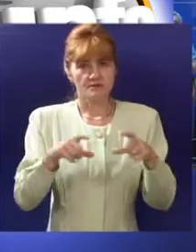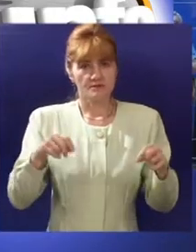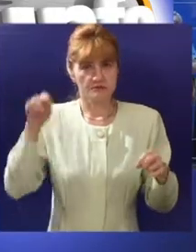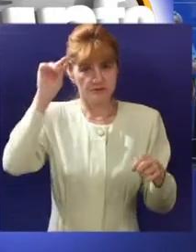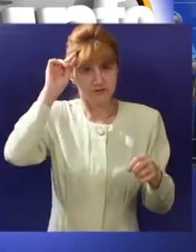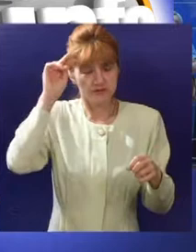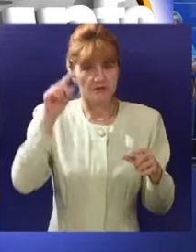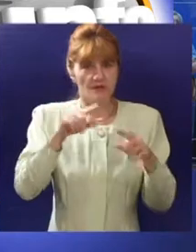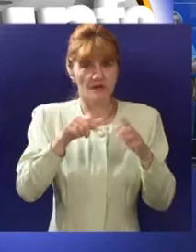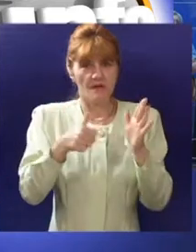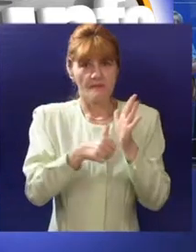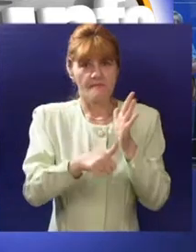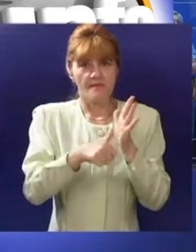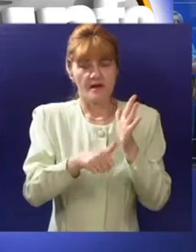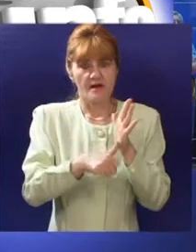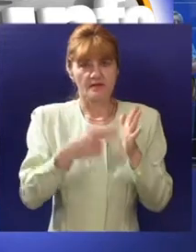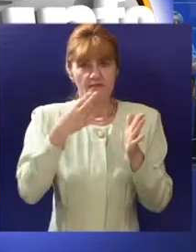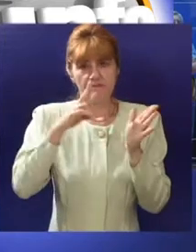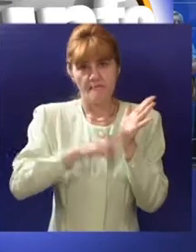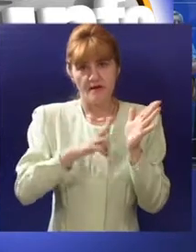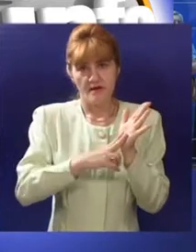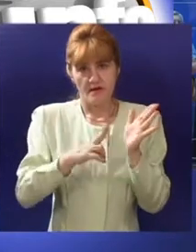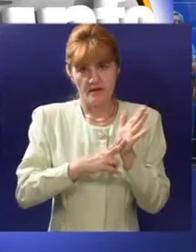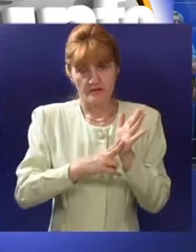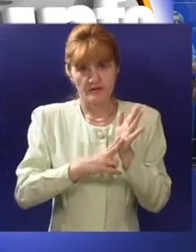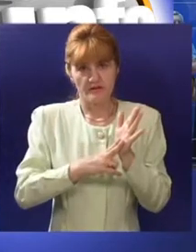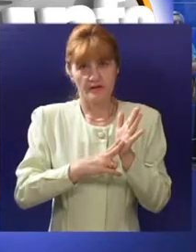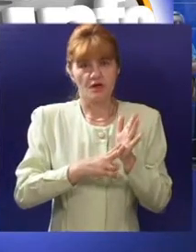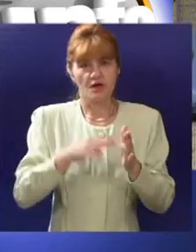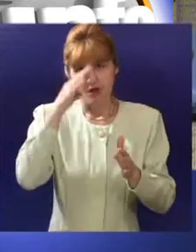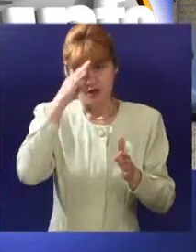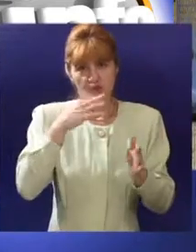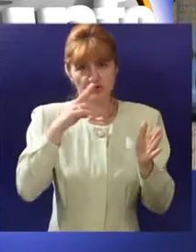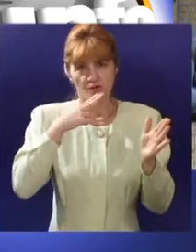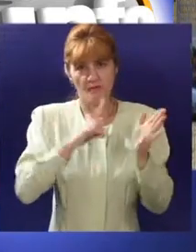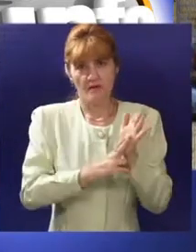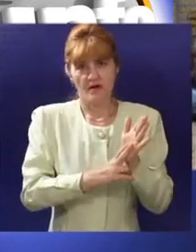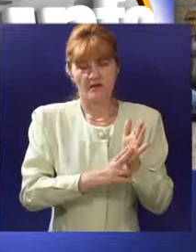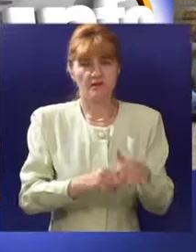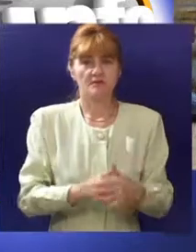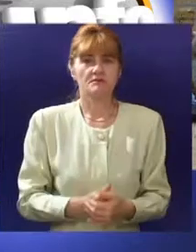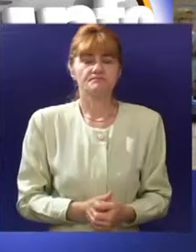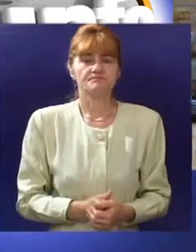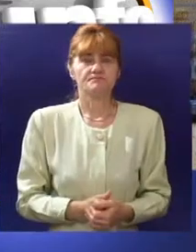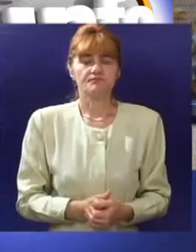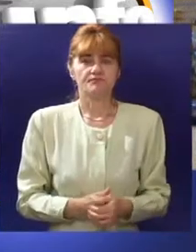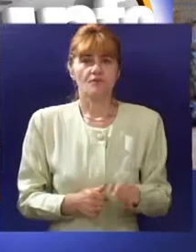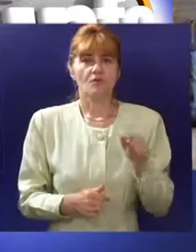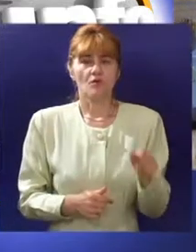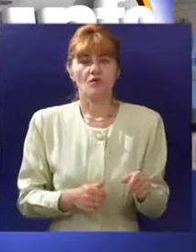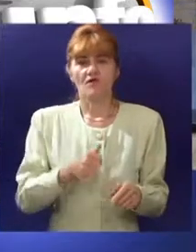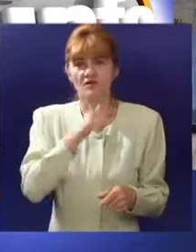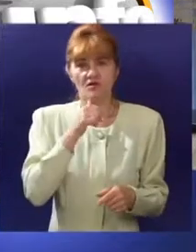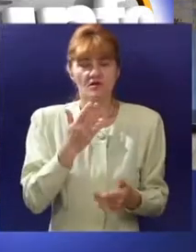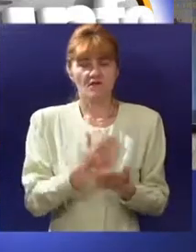istoriju ove zemlje time što ćemo se pojaviti i na poštanskim markama. Institucija kao što je PTT